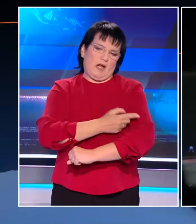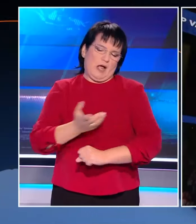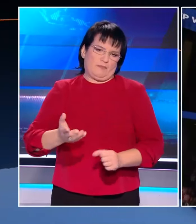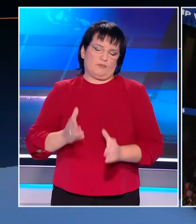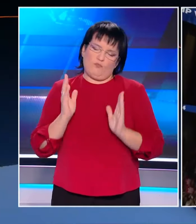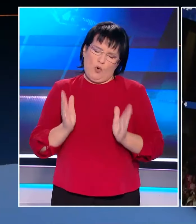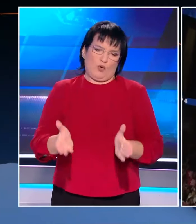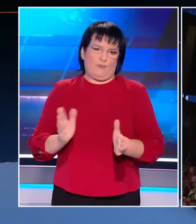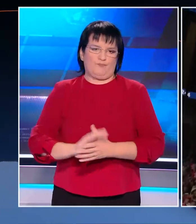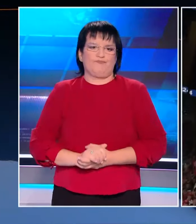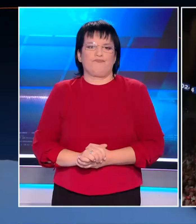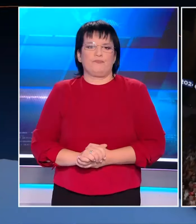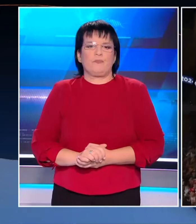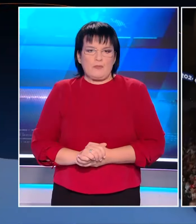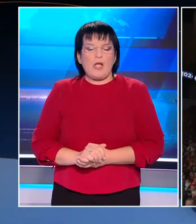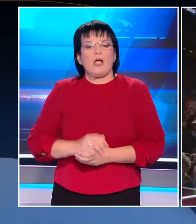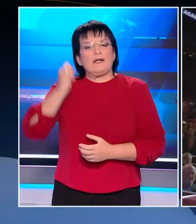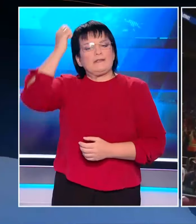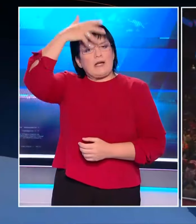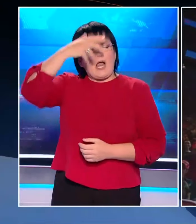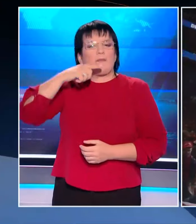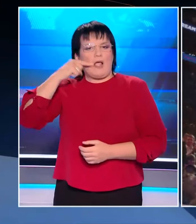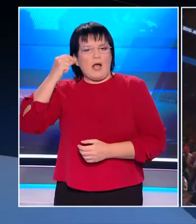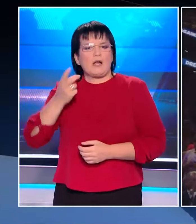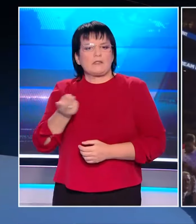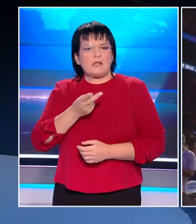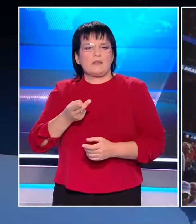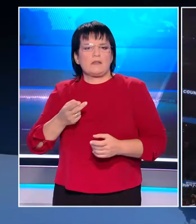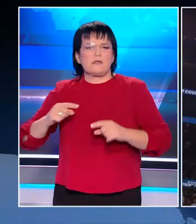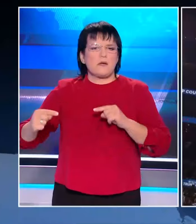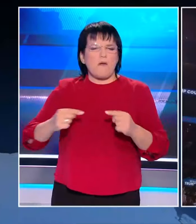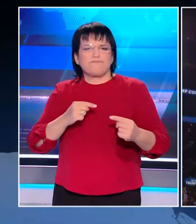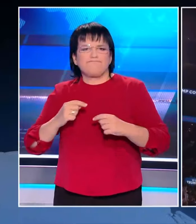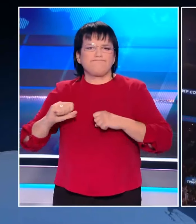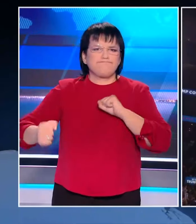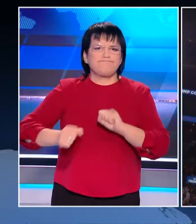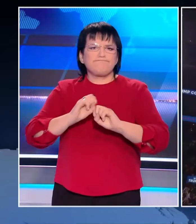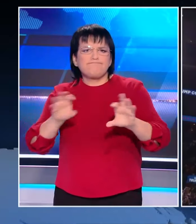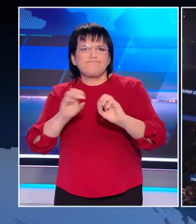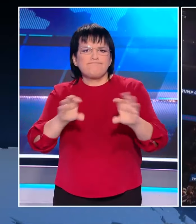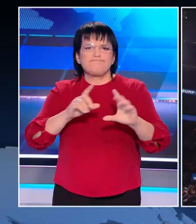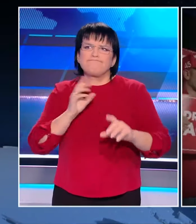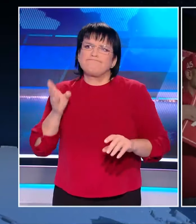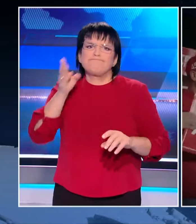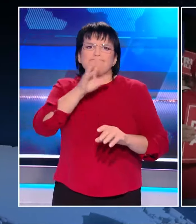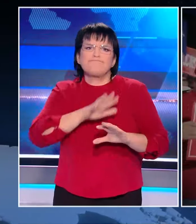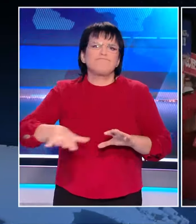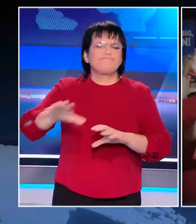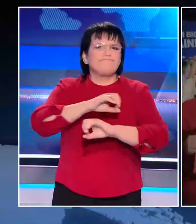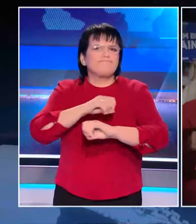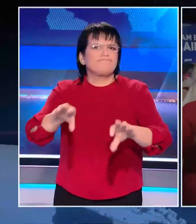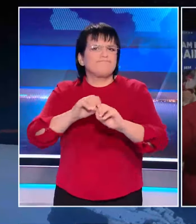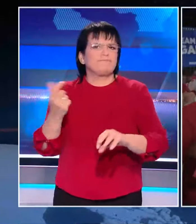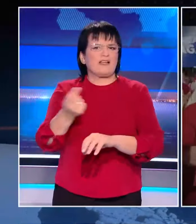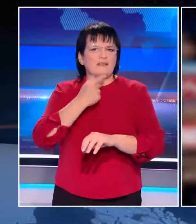Φούλ επίθεση από τον Ντόλαντ Τραμπ και Κάμαλα Χάρης πριν τις Αμερικανικές εκλογές. Τα επροεκλογικά σπότς κυκλοφορούν σωριδών στα social media, καθώς οι δύο